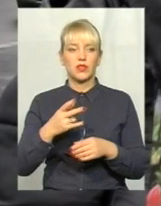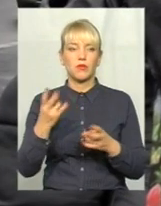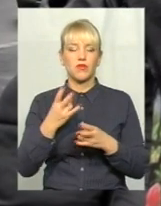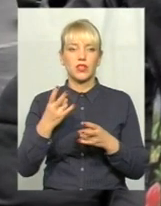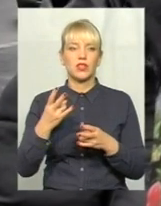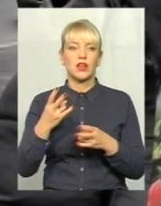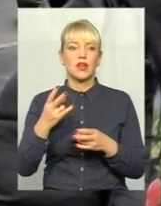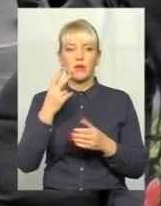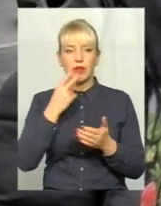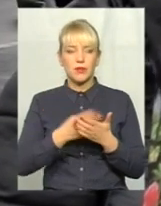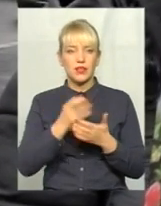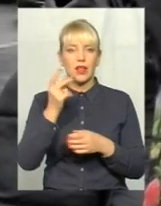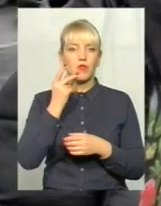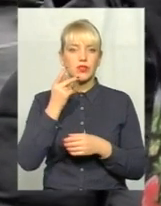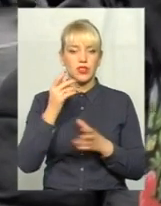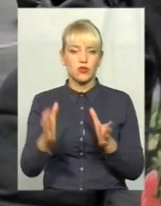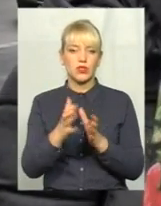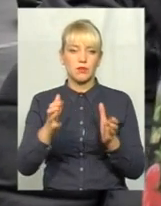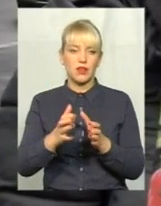зберігання машин,